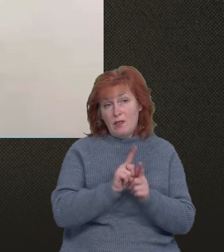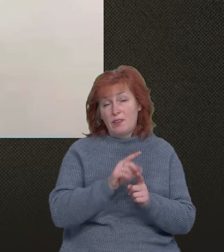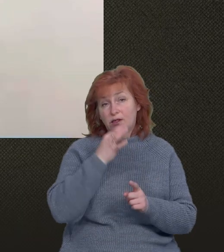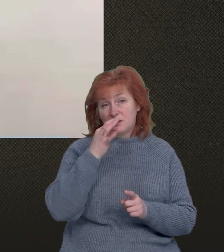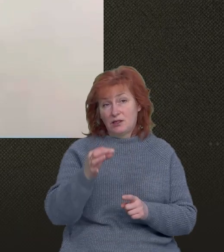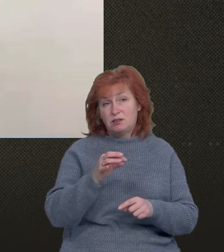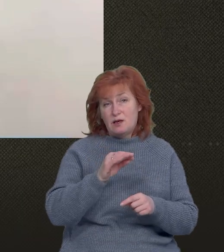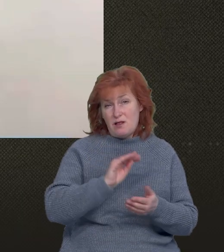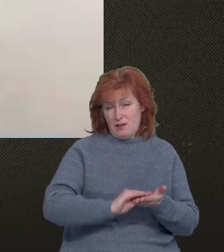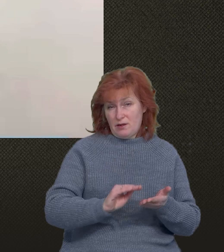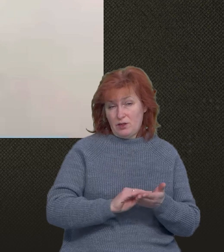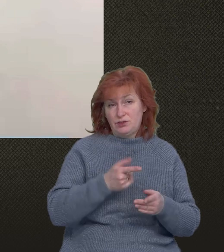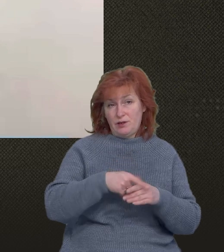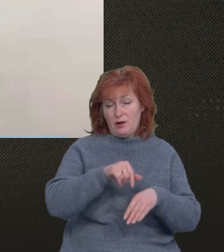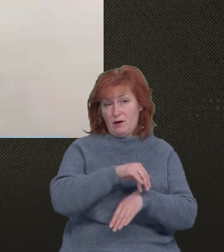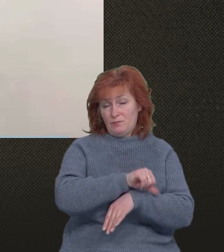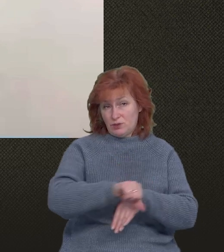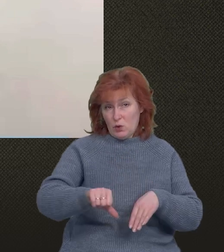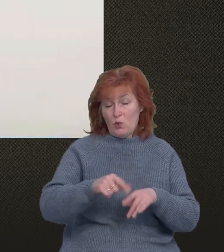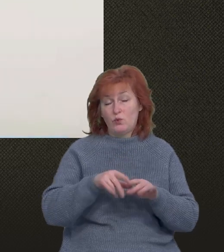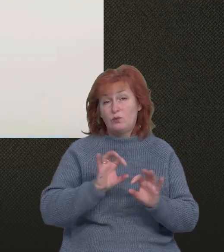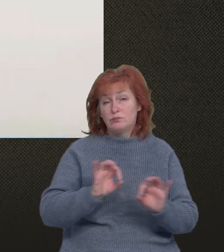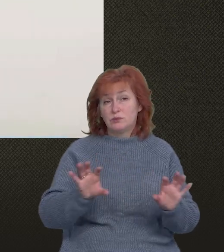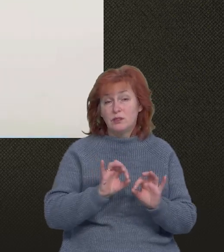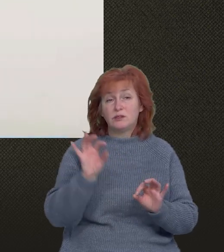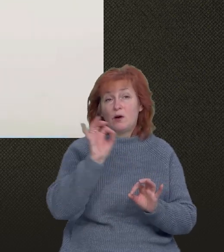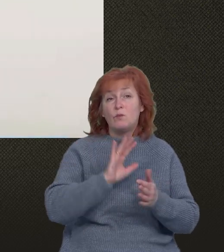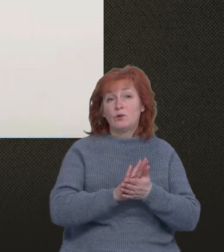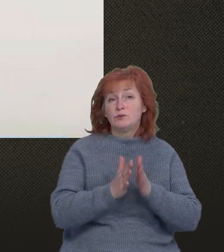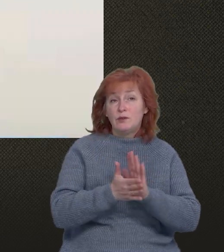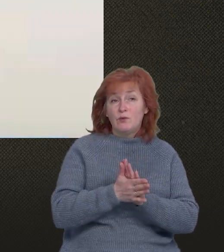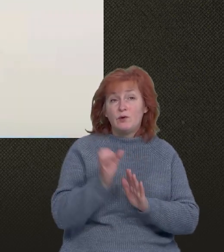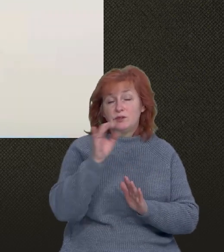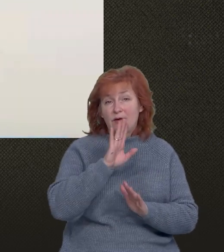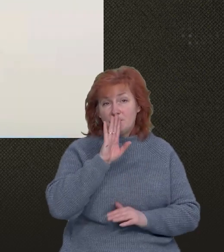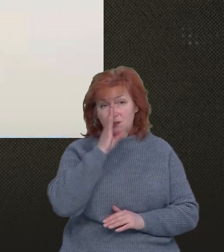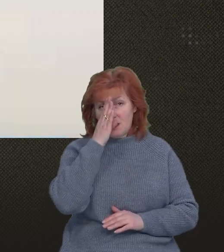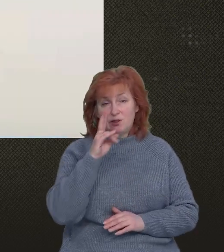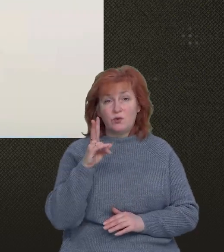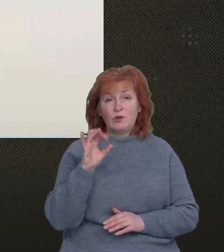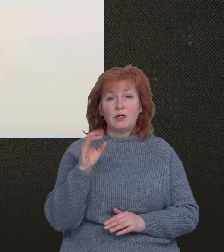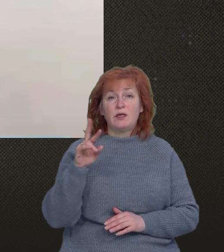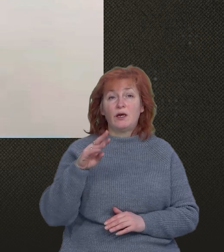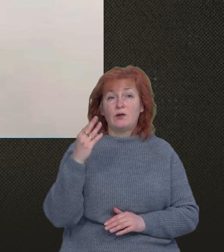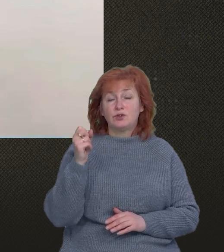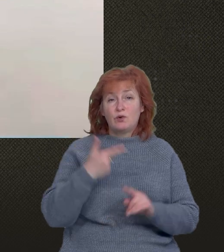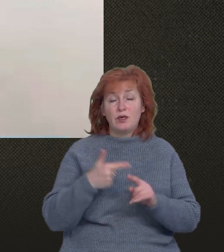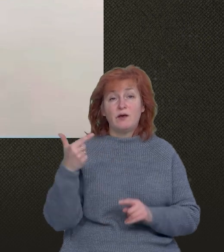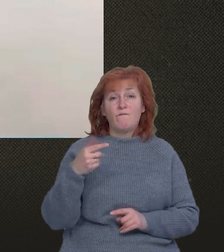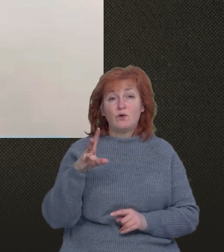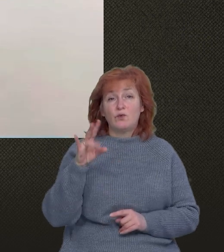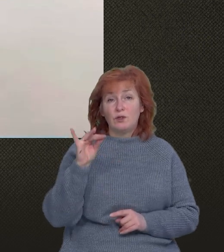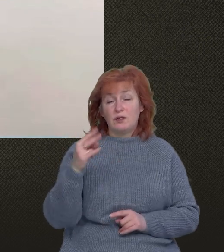прикордонного загону Галина Шаховцова прокоментувала Суспільному ситуацію із можливою зрадою України Кояшком, який у грудні